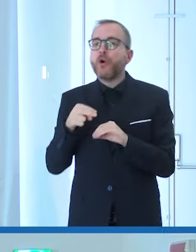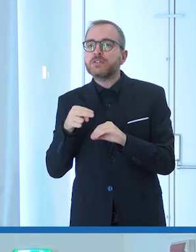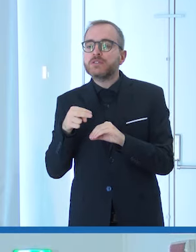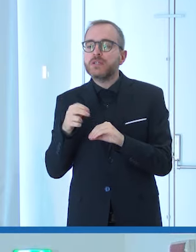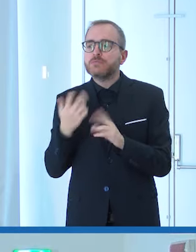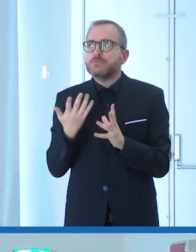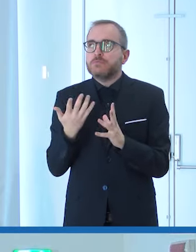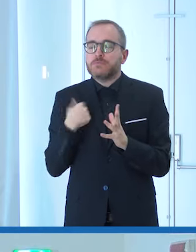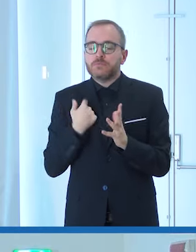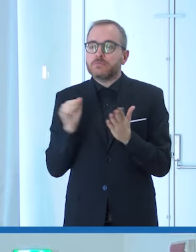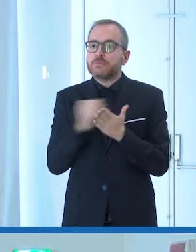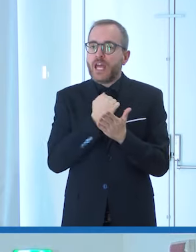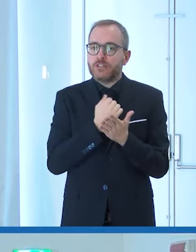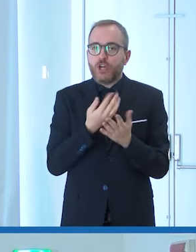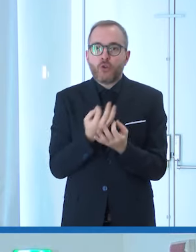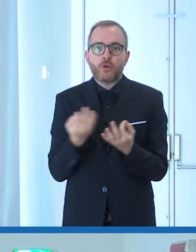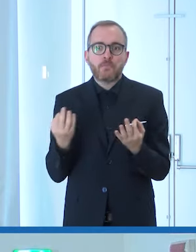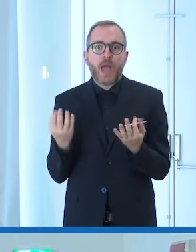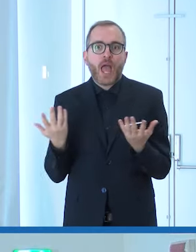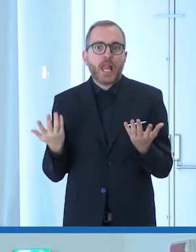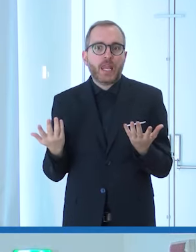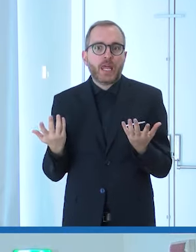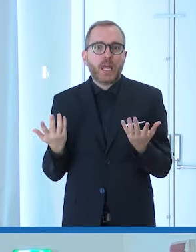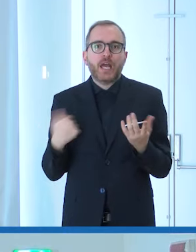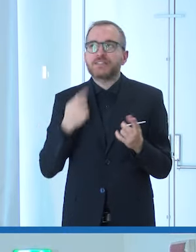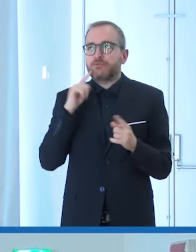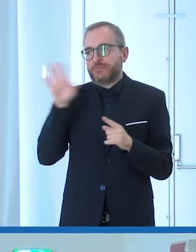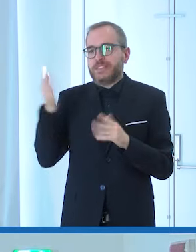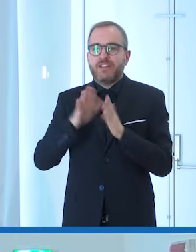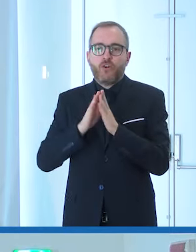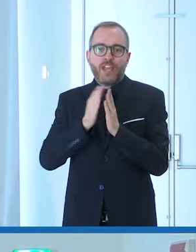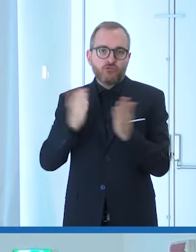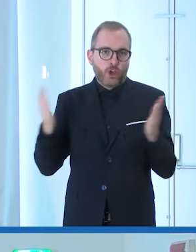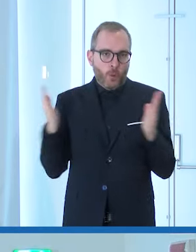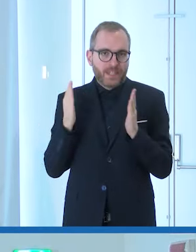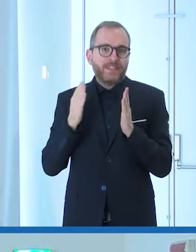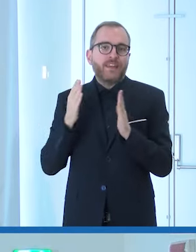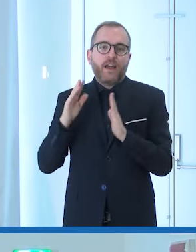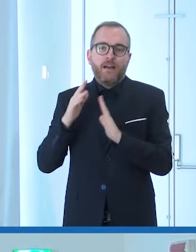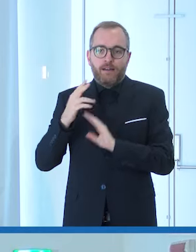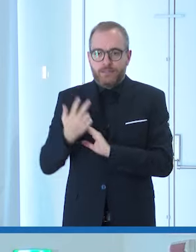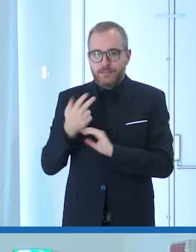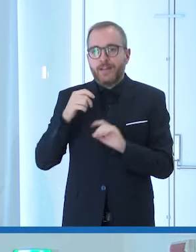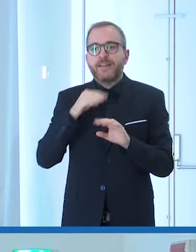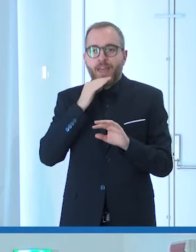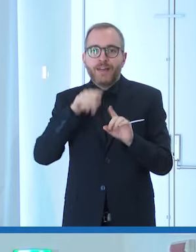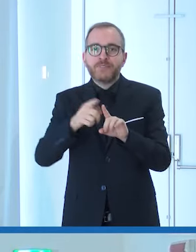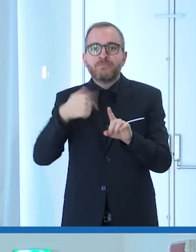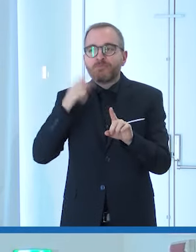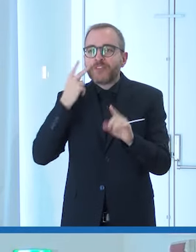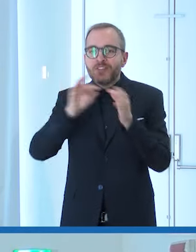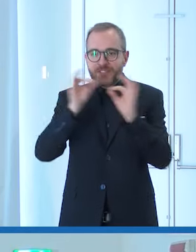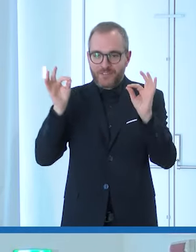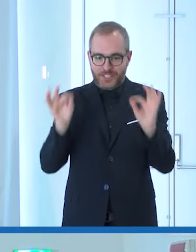so cosa voglia dire non lo so magari adesso se apro la Treccani vedo la definizione ma non capisco come possa essere